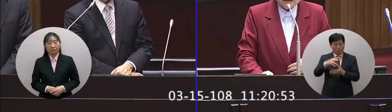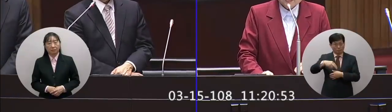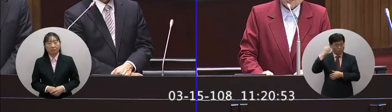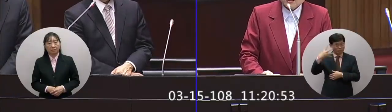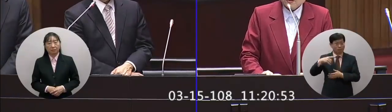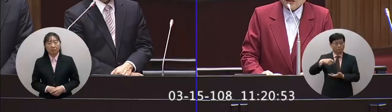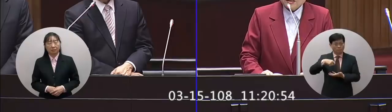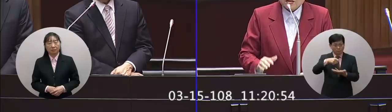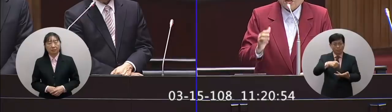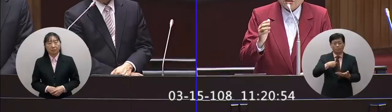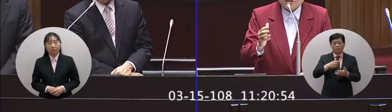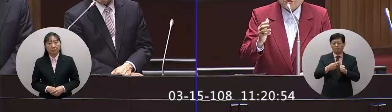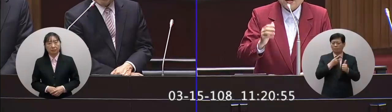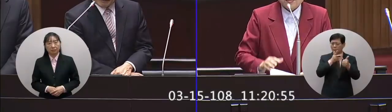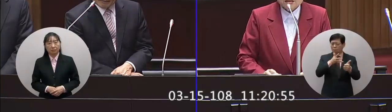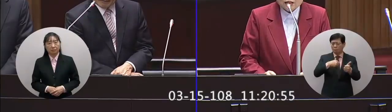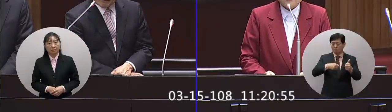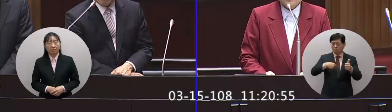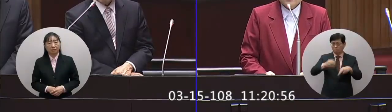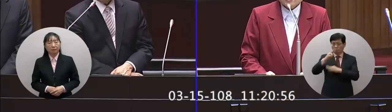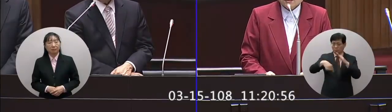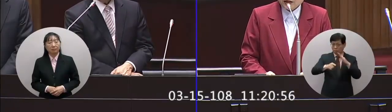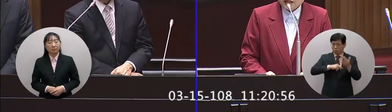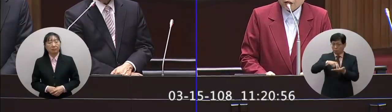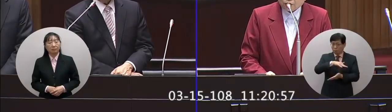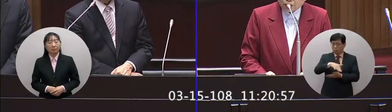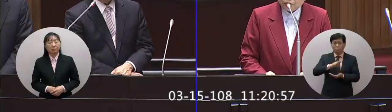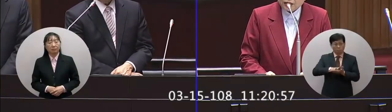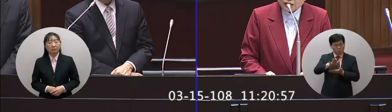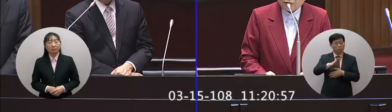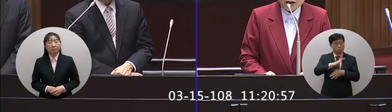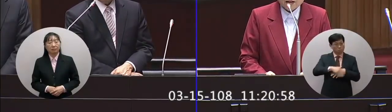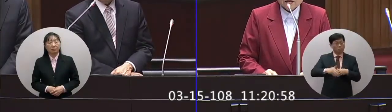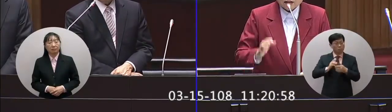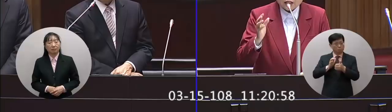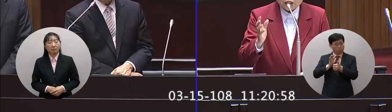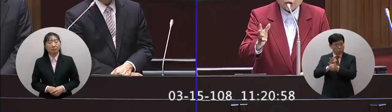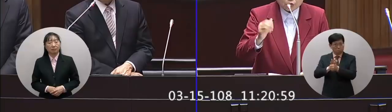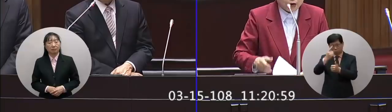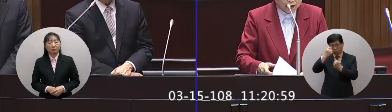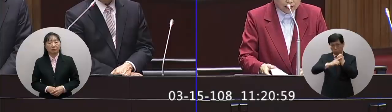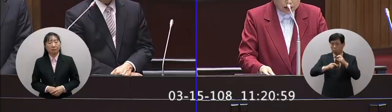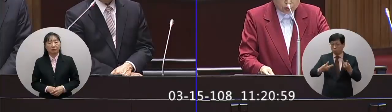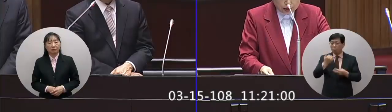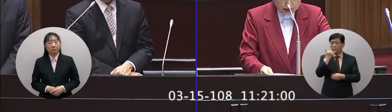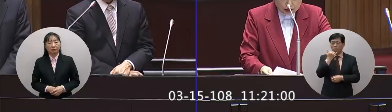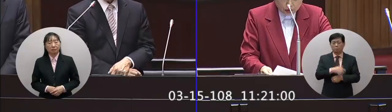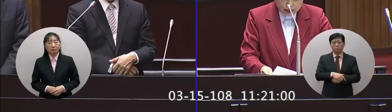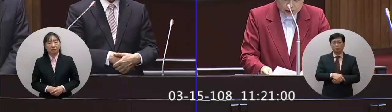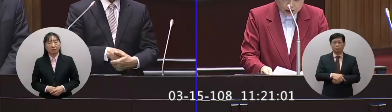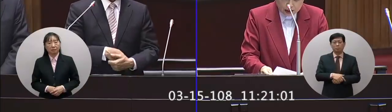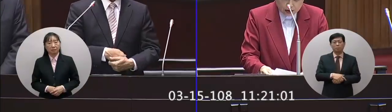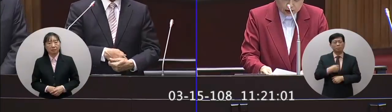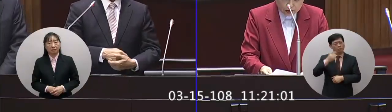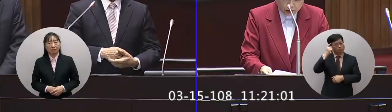出來的法案我想我要先知道行政院的立場可能未來有利於司法的一個修法所以